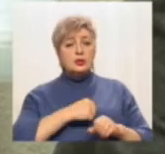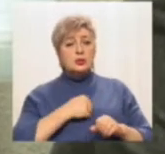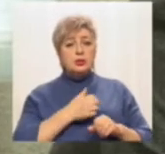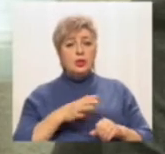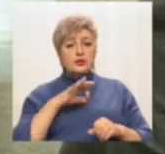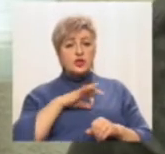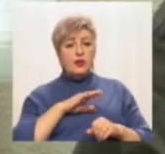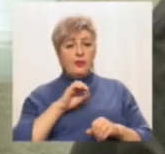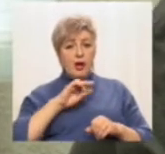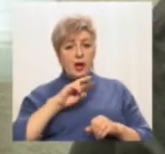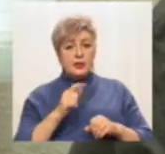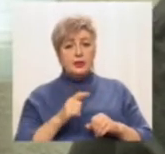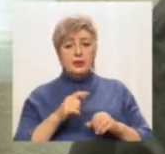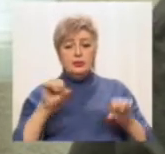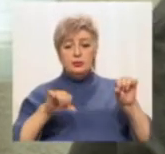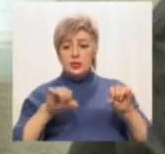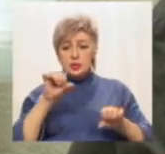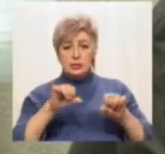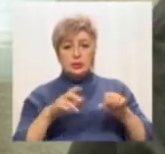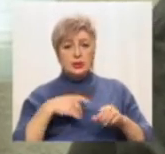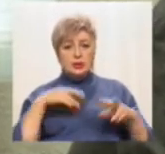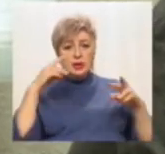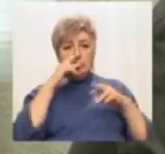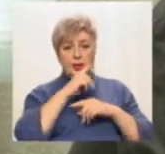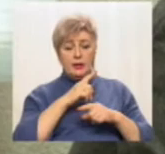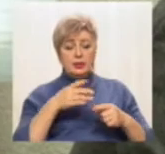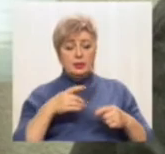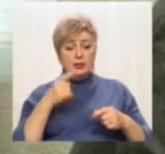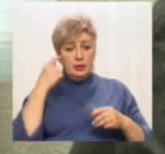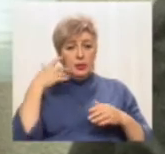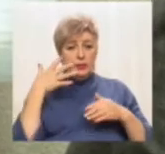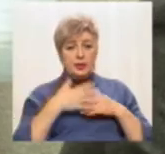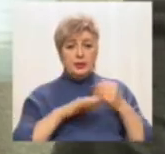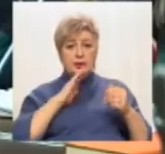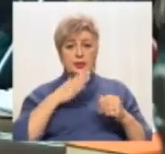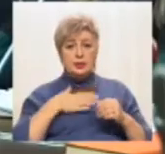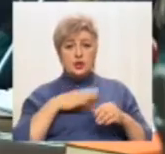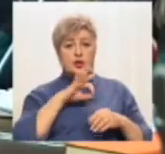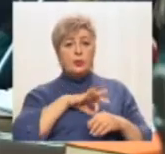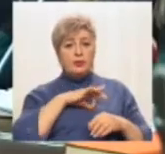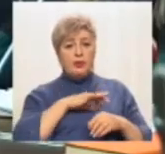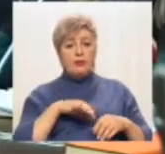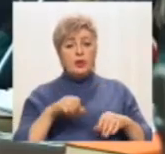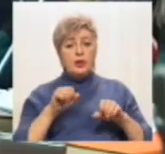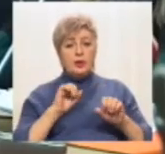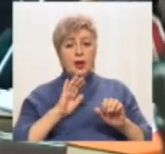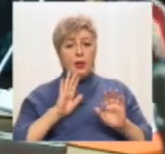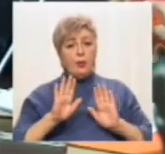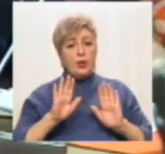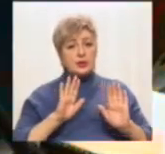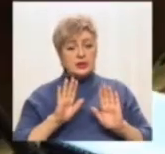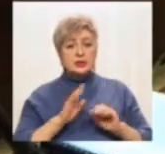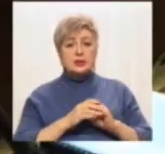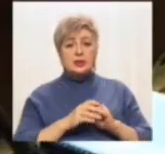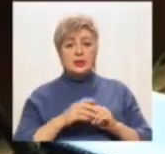присутніх і неправильного тлумачення нашої правової позиції. Еколог Ганна Амбросова каже,